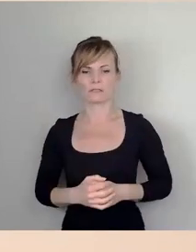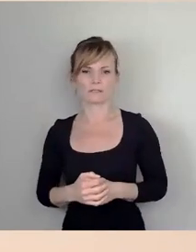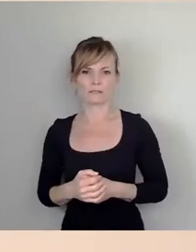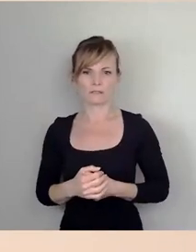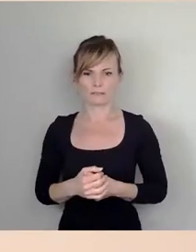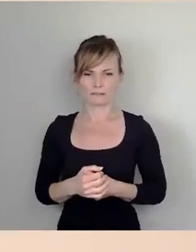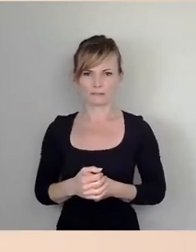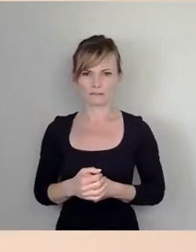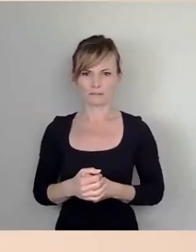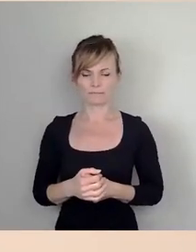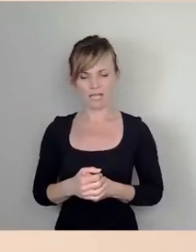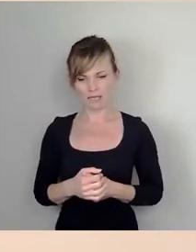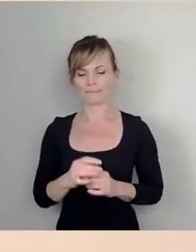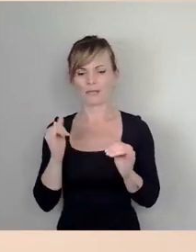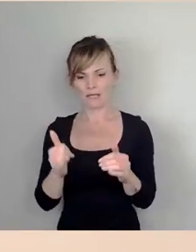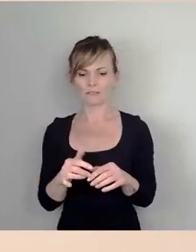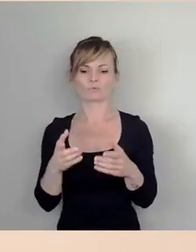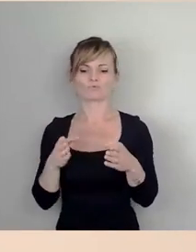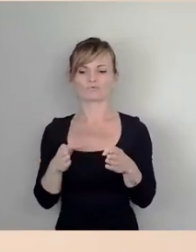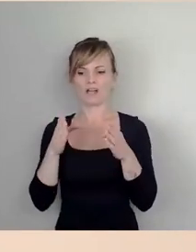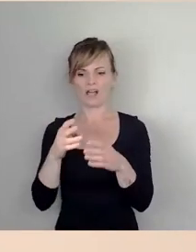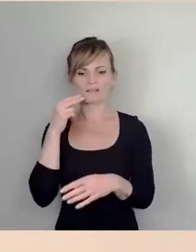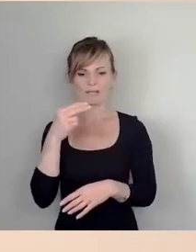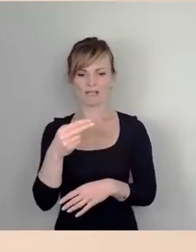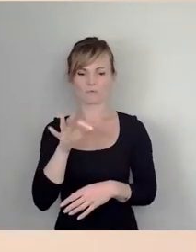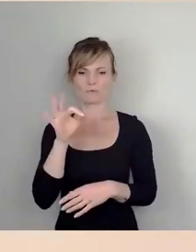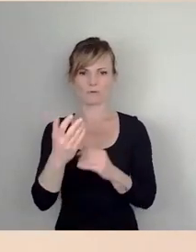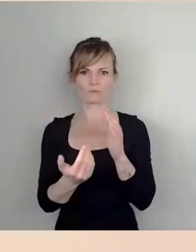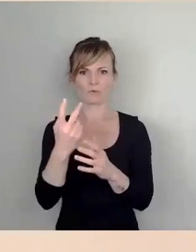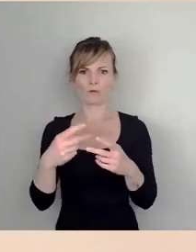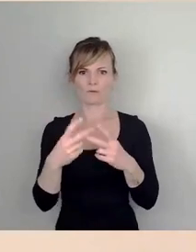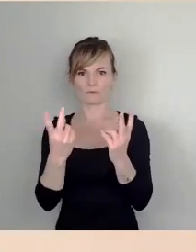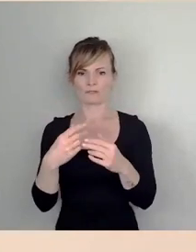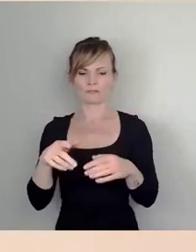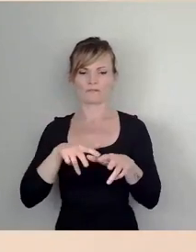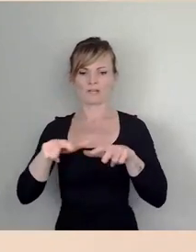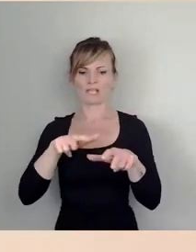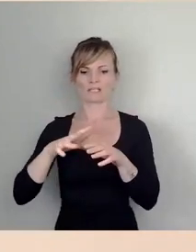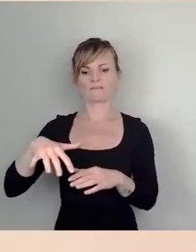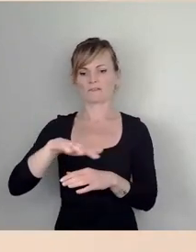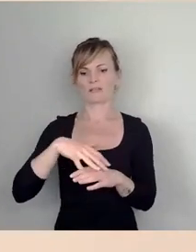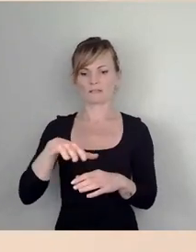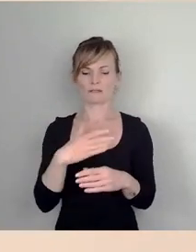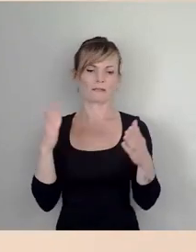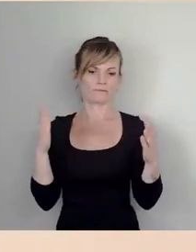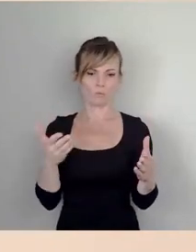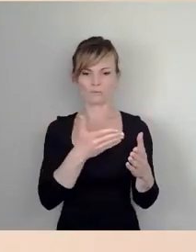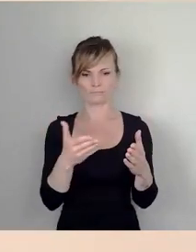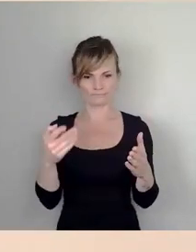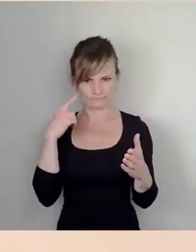Es geht um eine Straßenbenennung für eine neue öffentliche Verkehrsfläche zwischen Käthe-Kollwitz-Ufer und Florian-Geier-Straße.